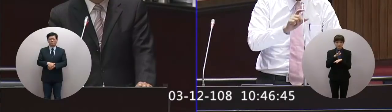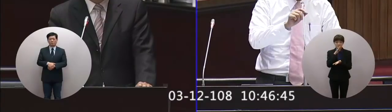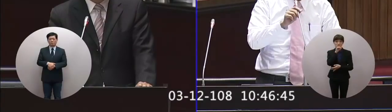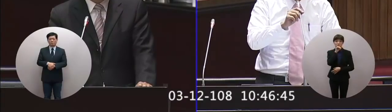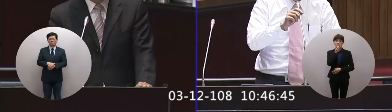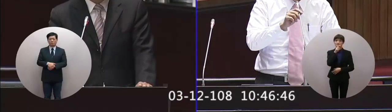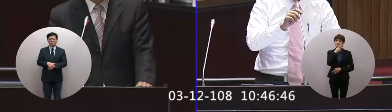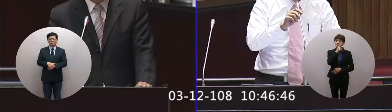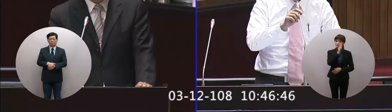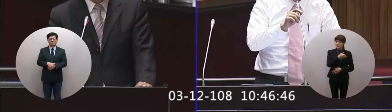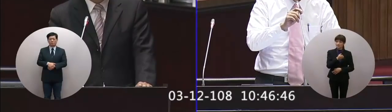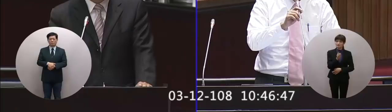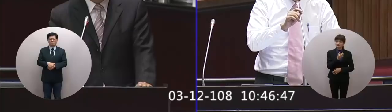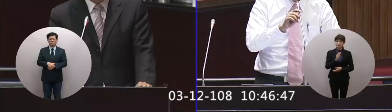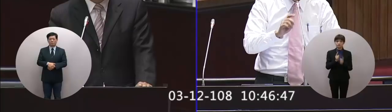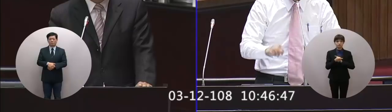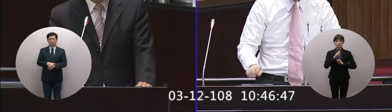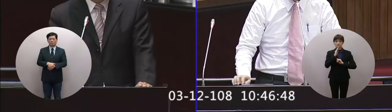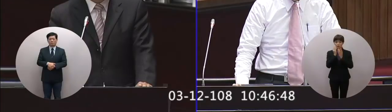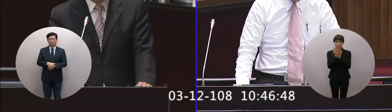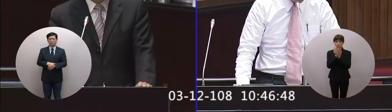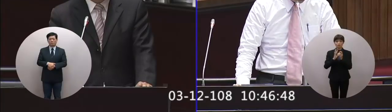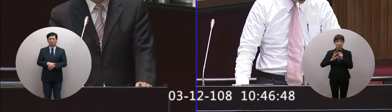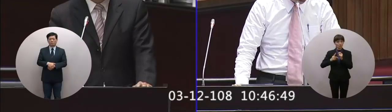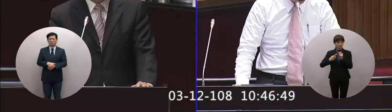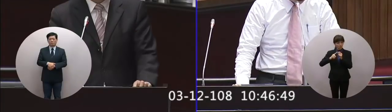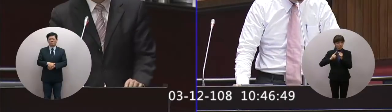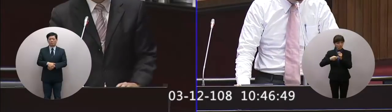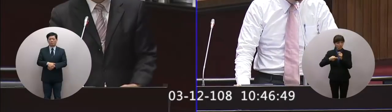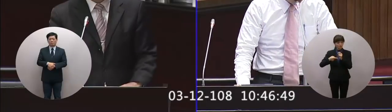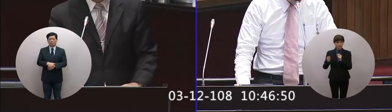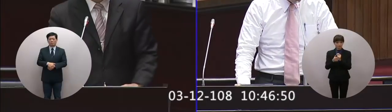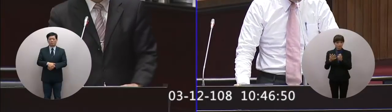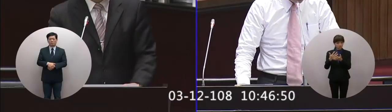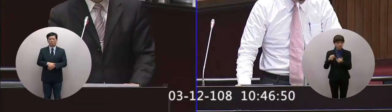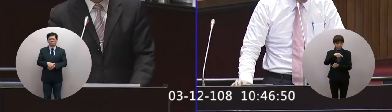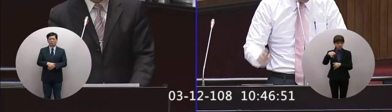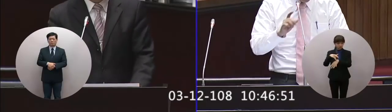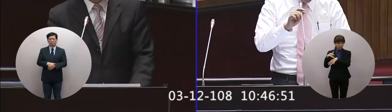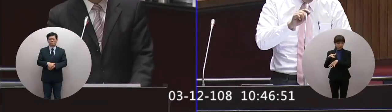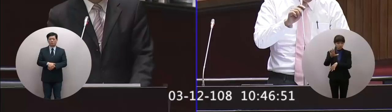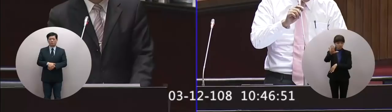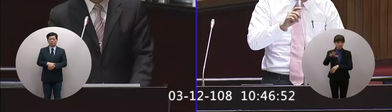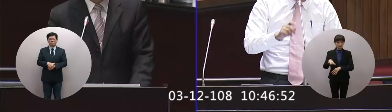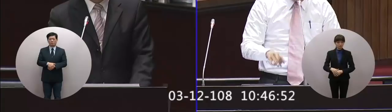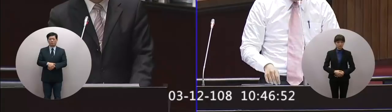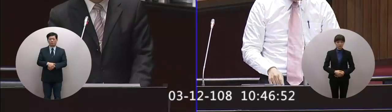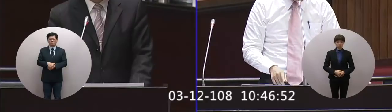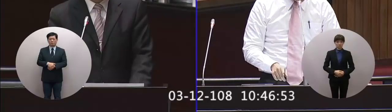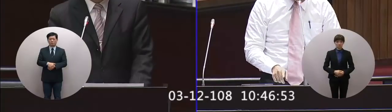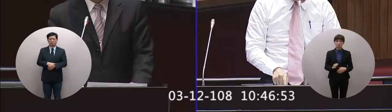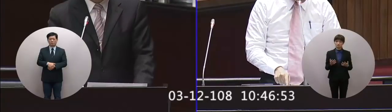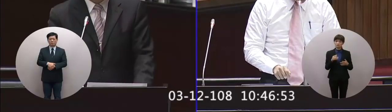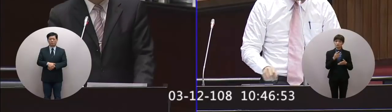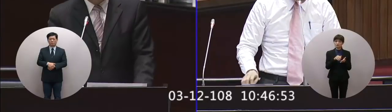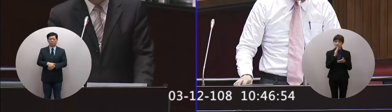二歲半大概是國醫這應該是一個平均數啦而且那我